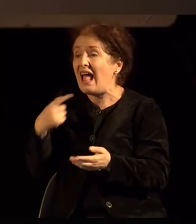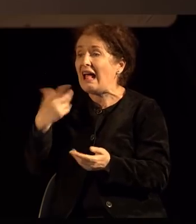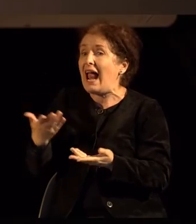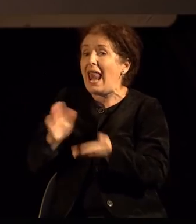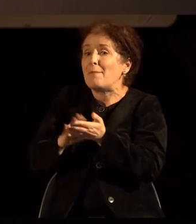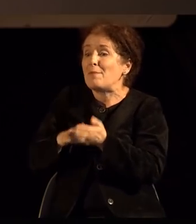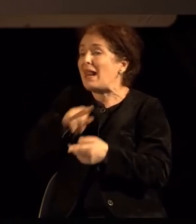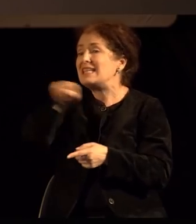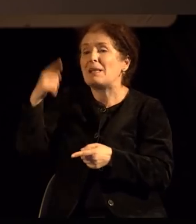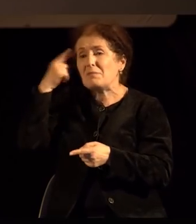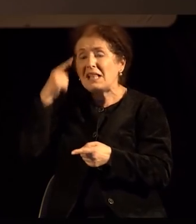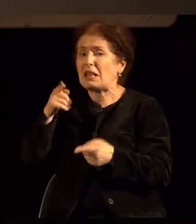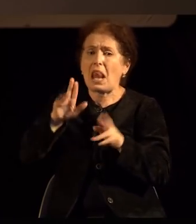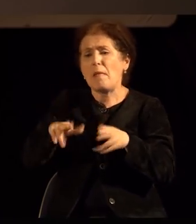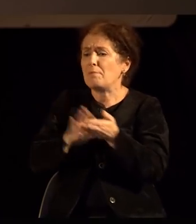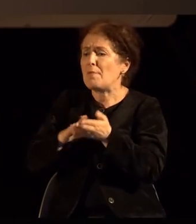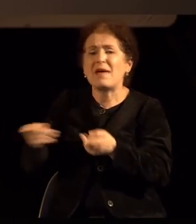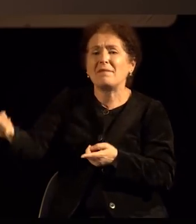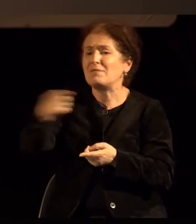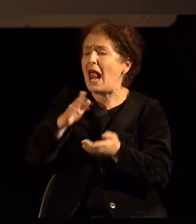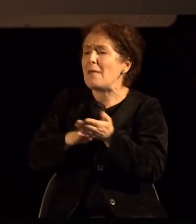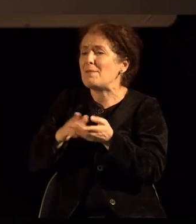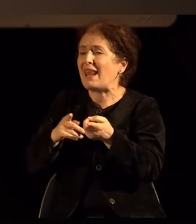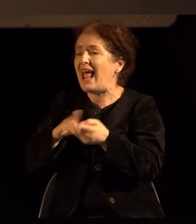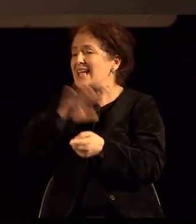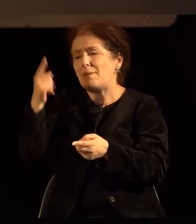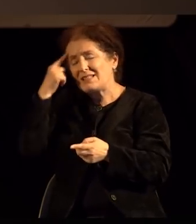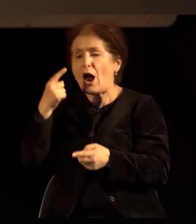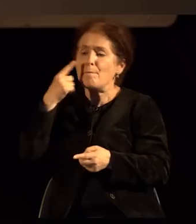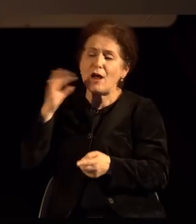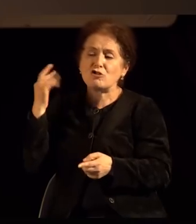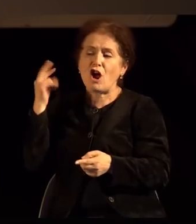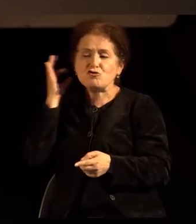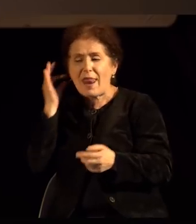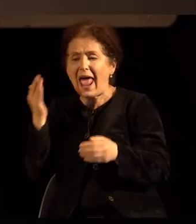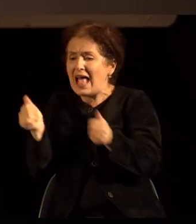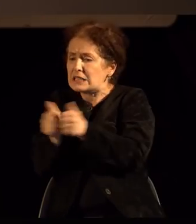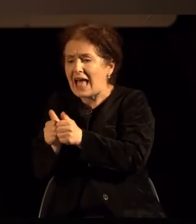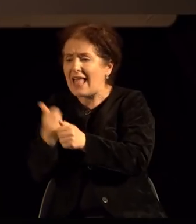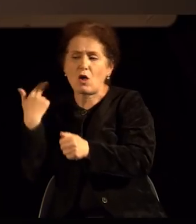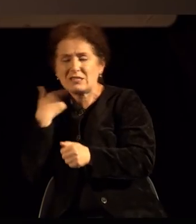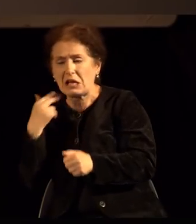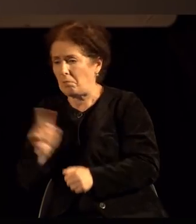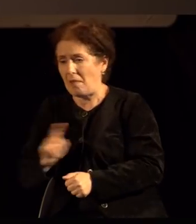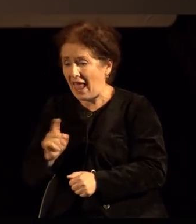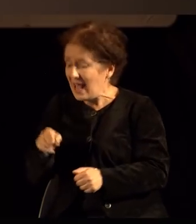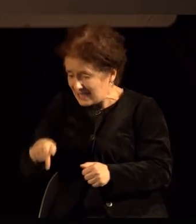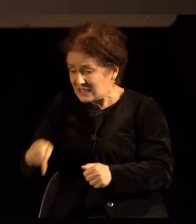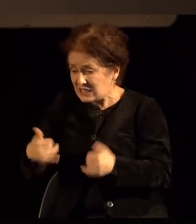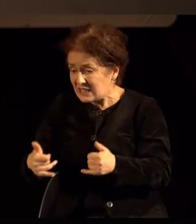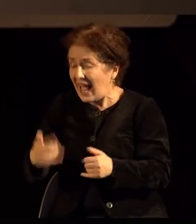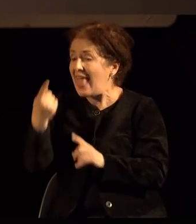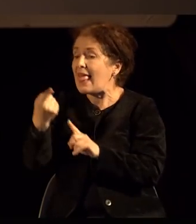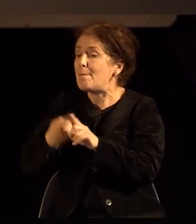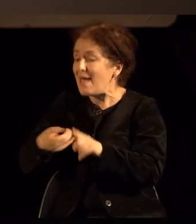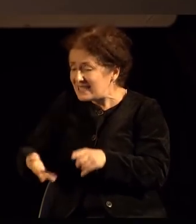љубов поинаку од нифе, само помислете каков хейтспич, каков говор на омреза ни се случува сега по повод парадата на гордостта која шо треба да се случи за